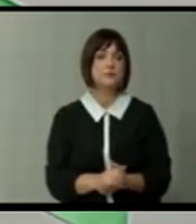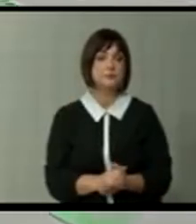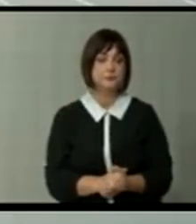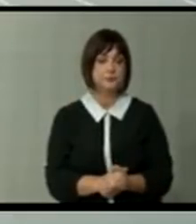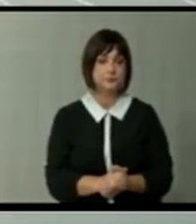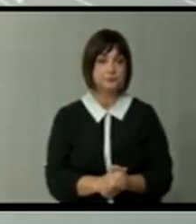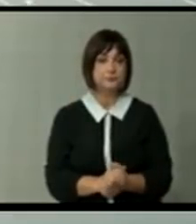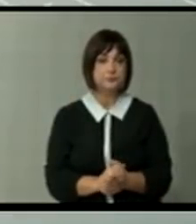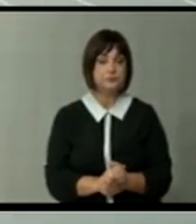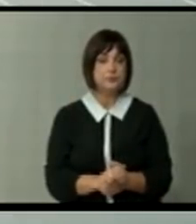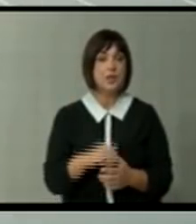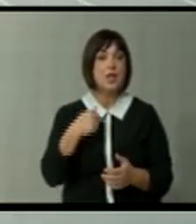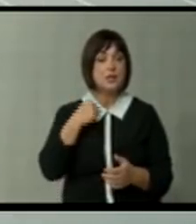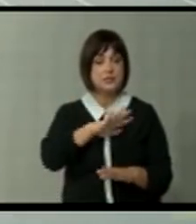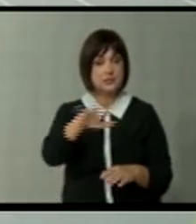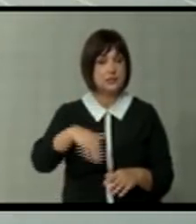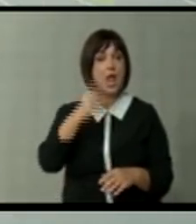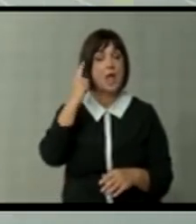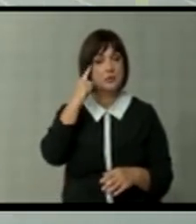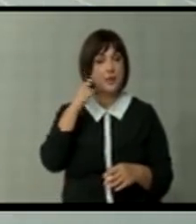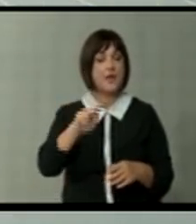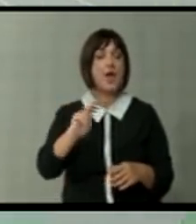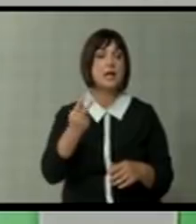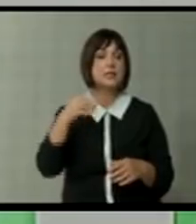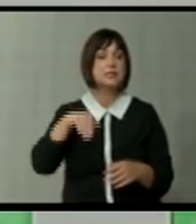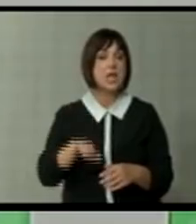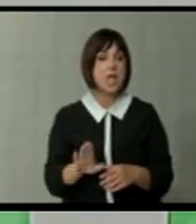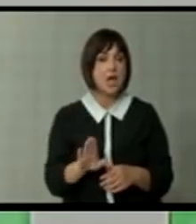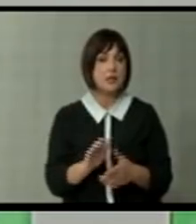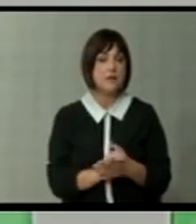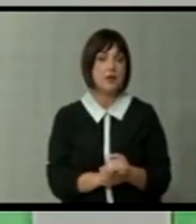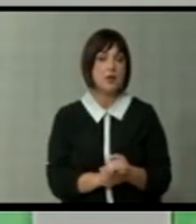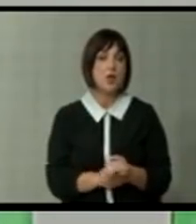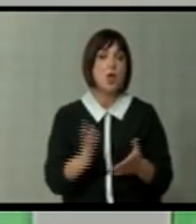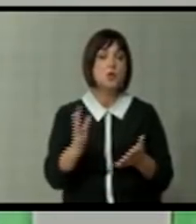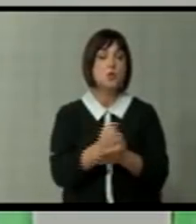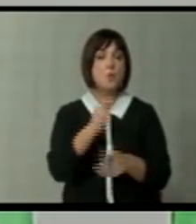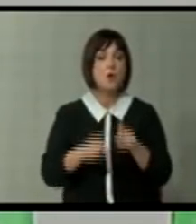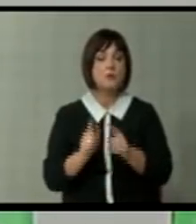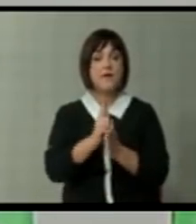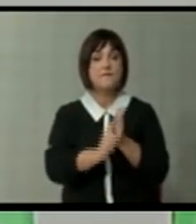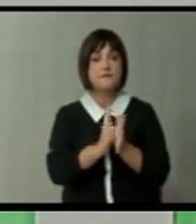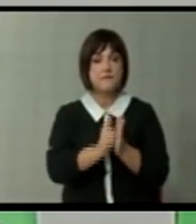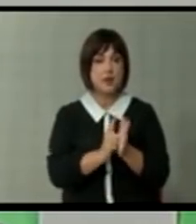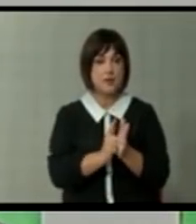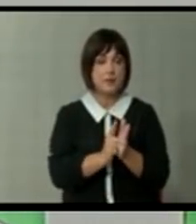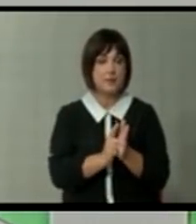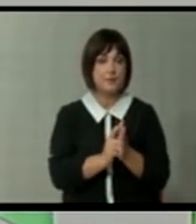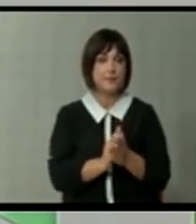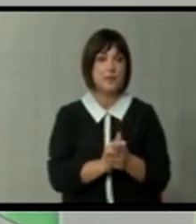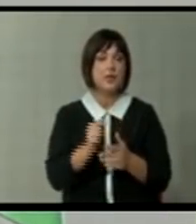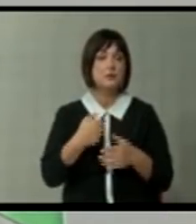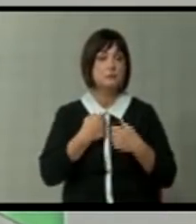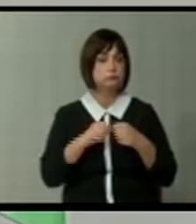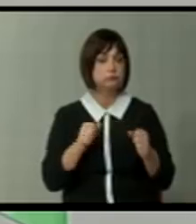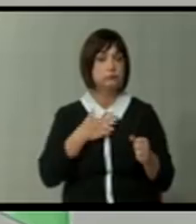дека тоа беше изглуден пот. Да признаеме сите дека Катица Јанева доби одреден временски период на